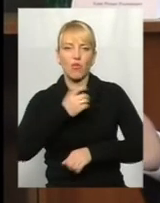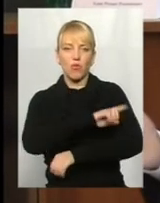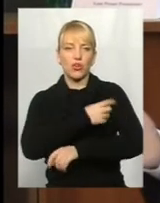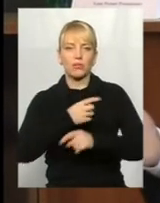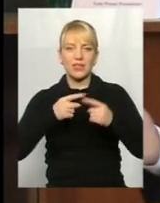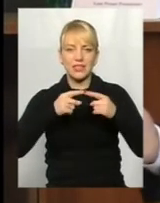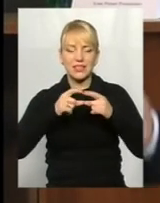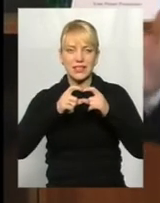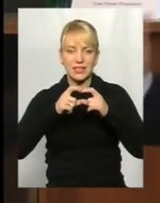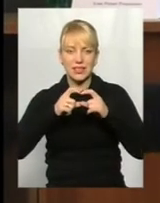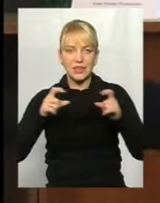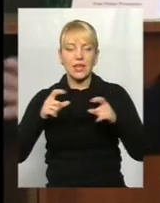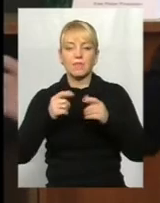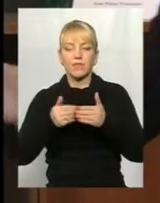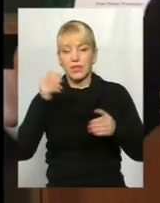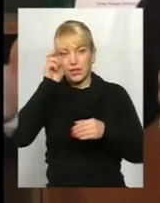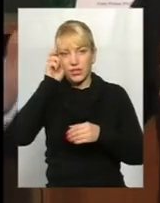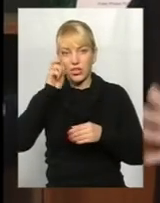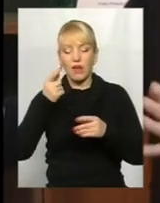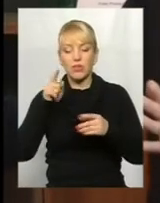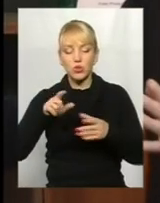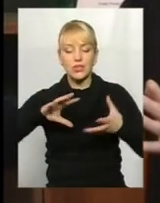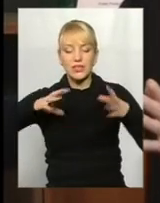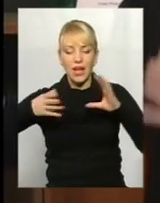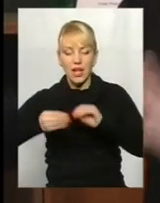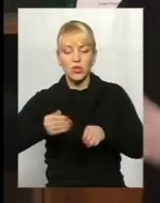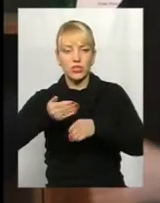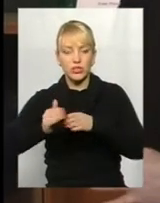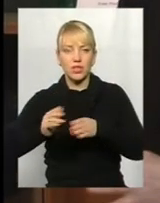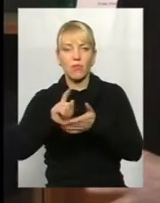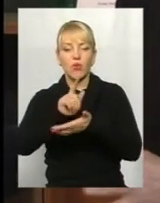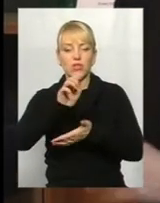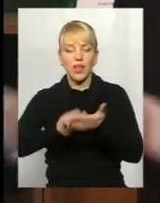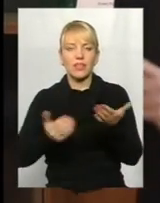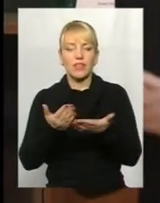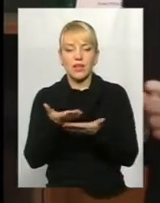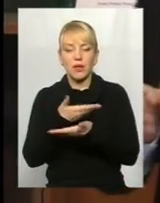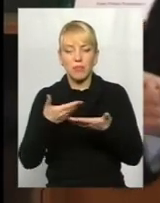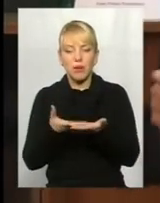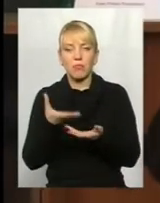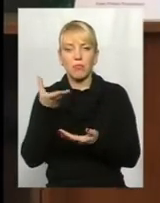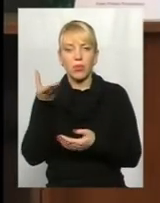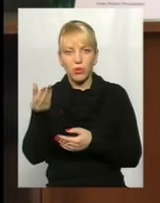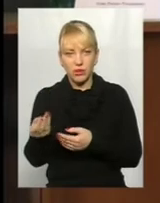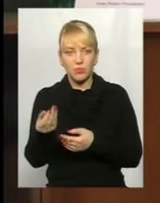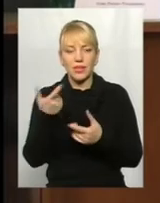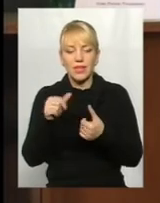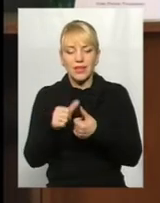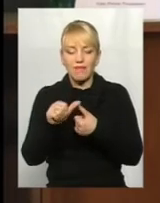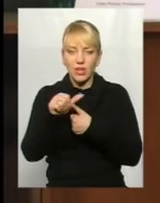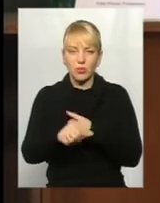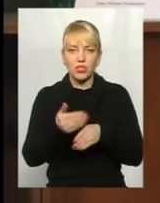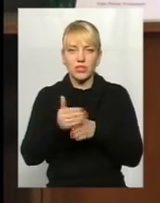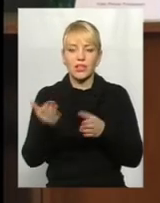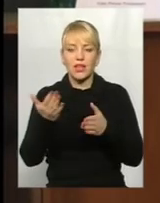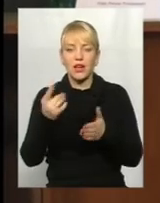з тої частини загальних податків, які ми платимо, де є виокремлена та частина, яка стосується